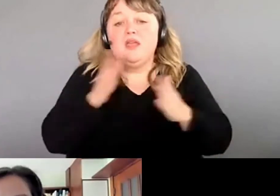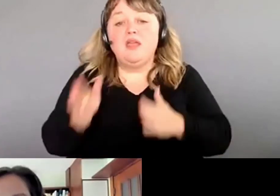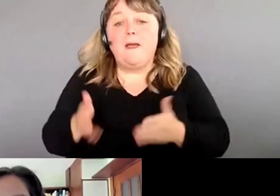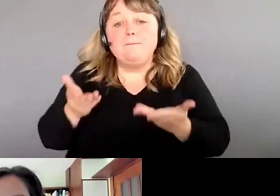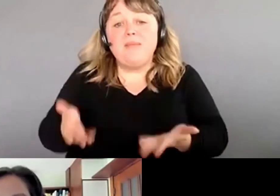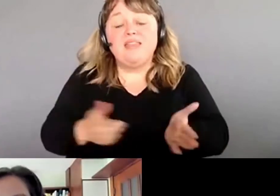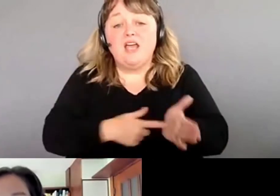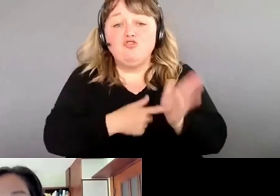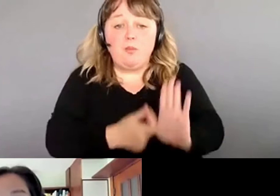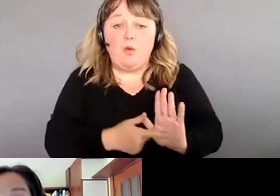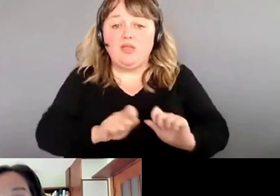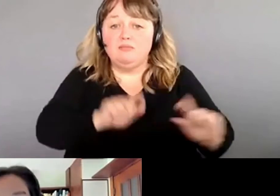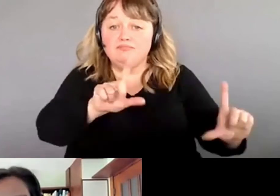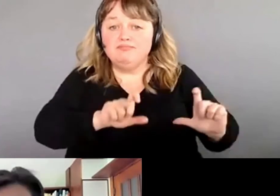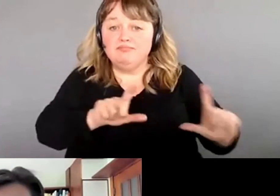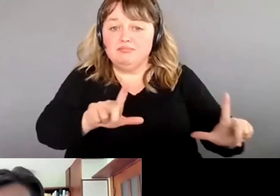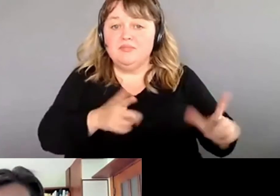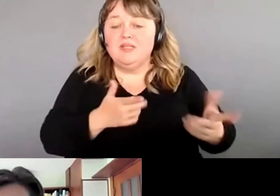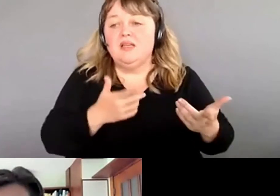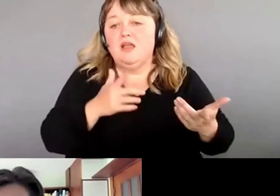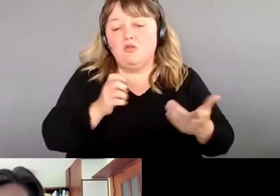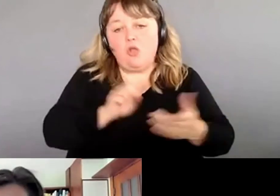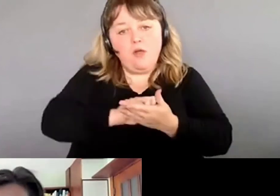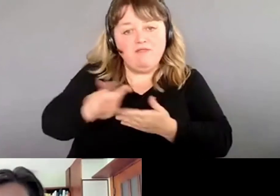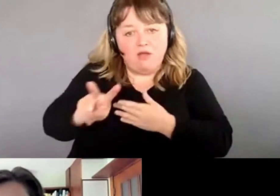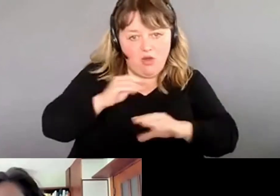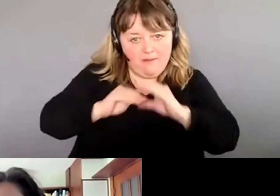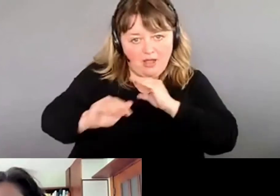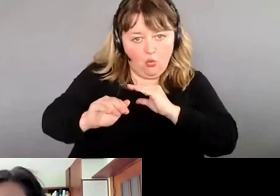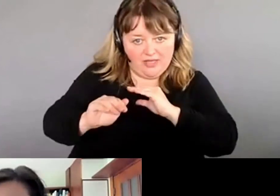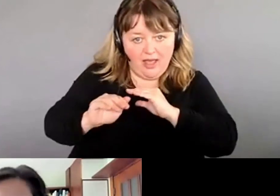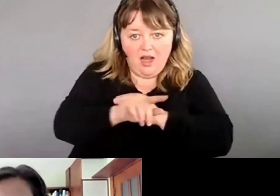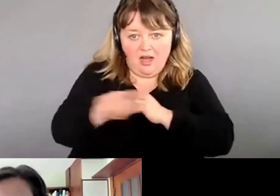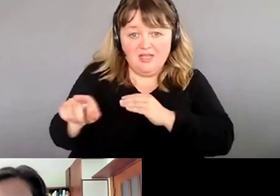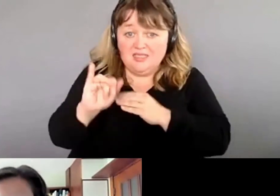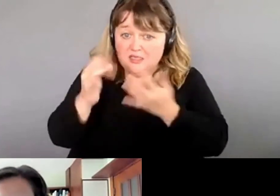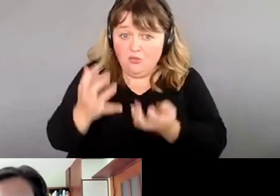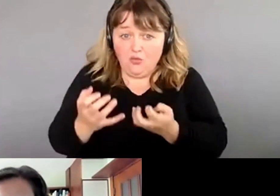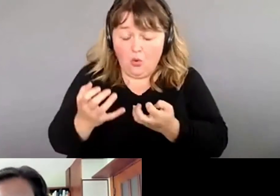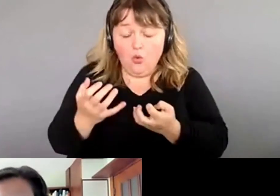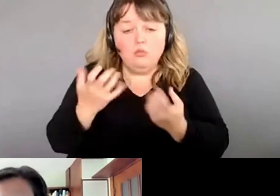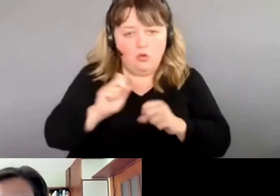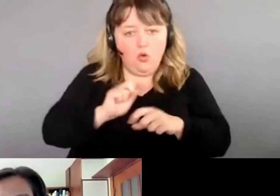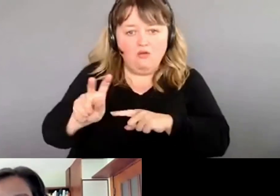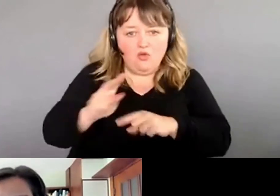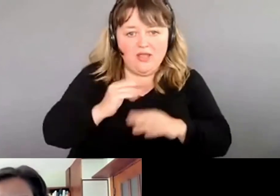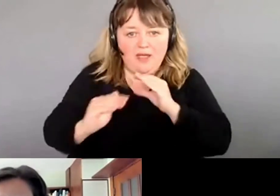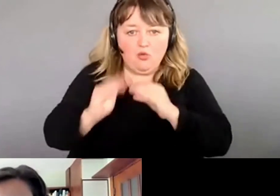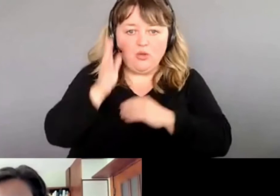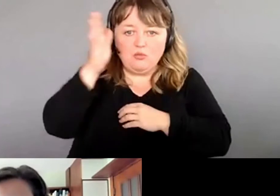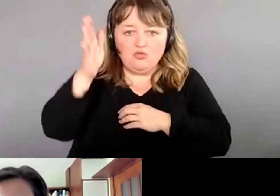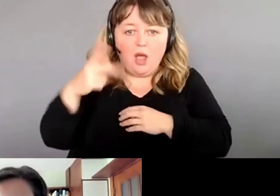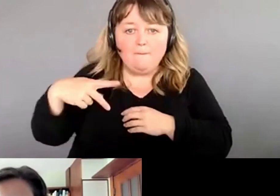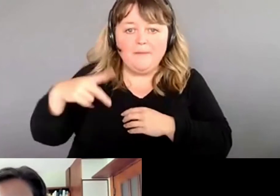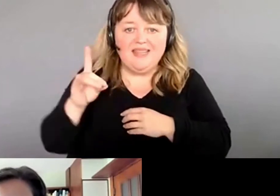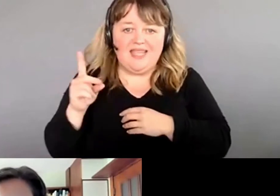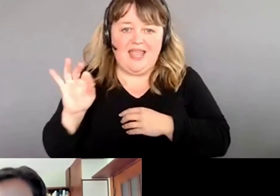simple, que vous allez recevoir par courriel, si vous voulez, en PDF.